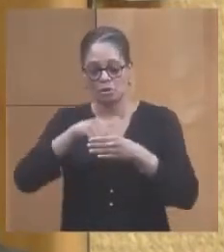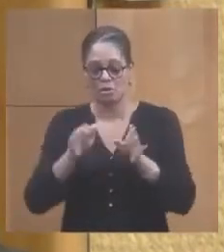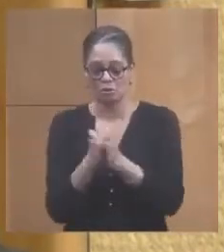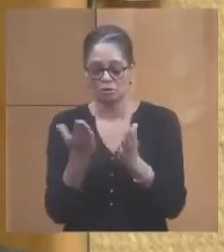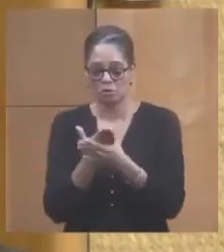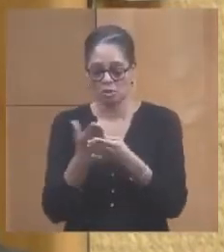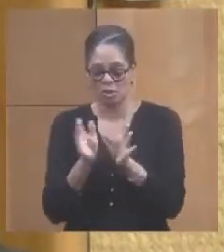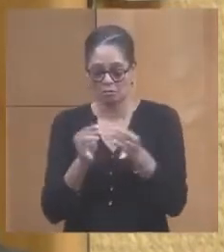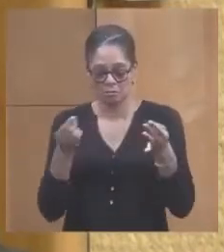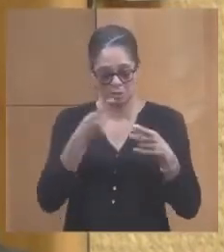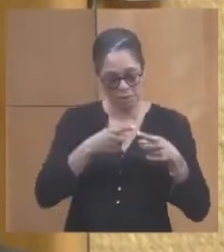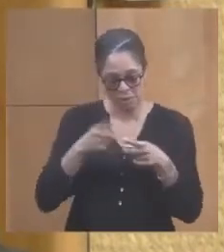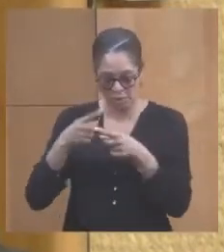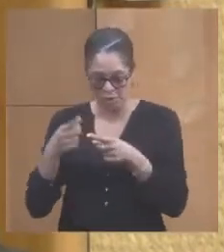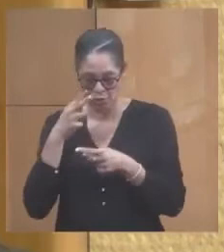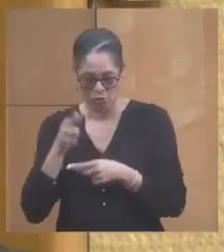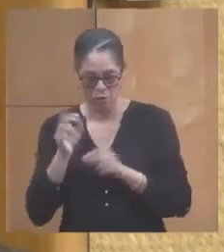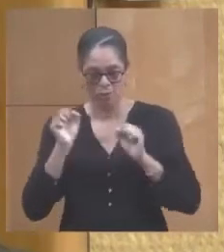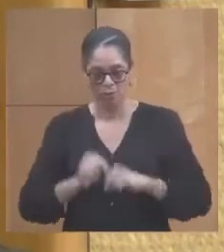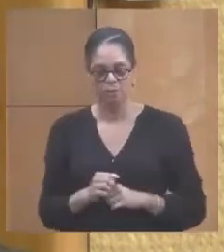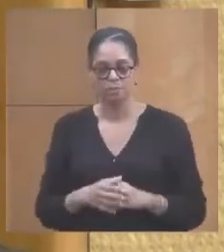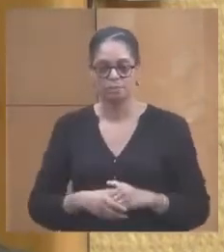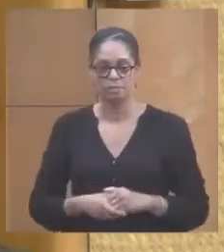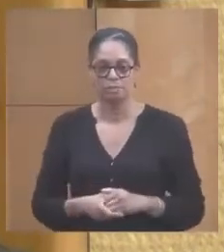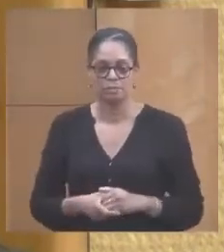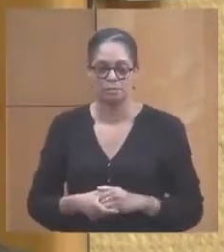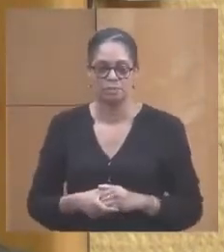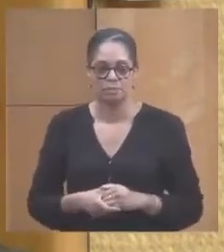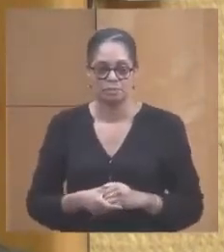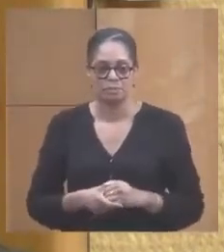dans le dossier.